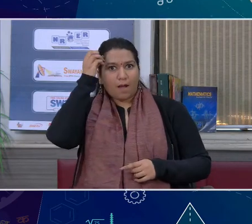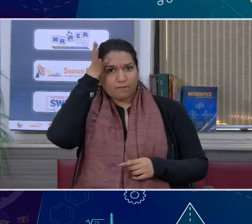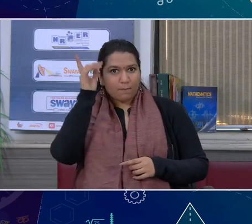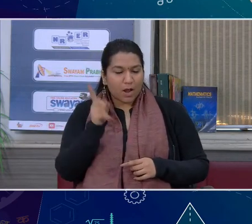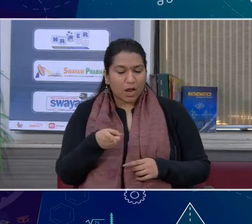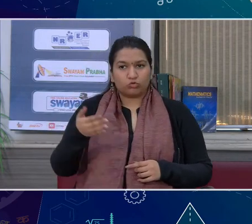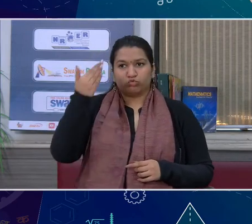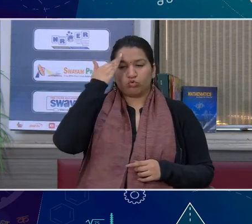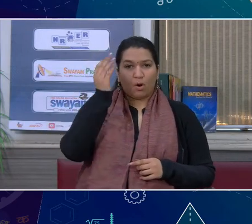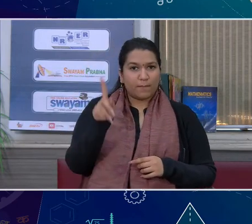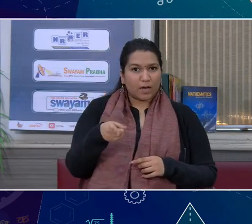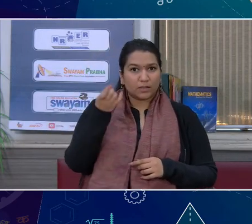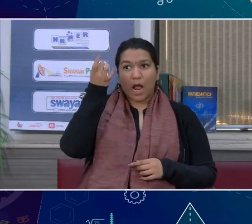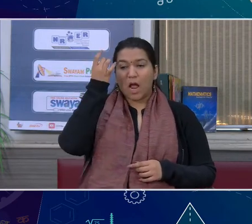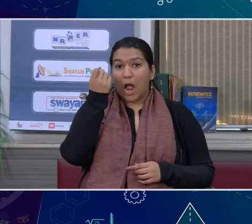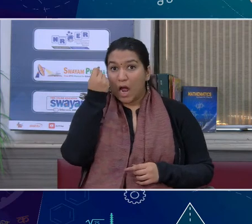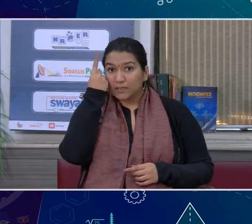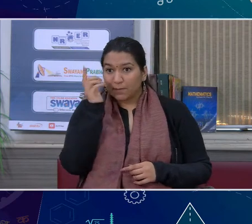उद्गा